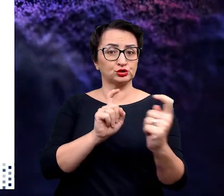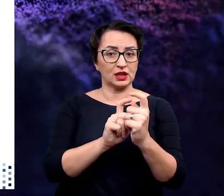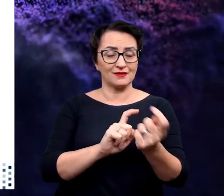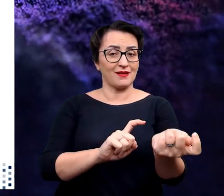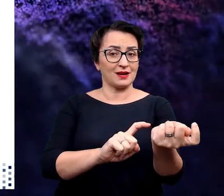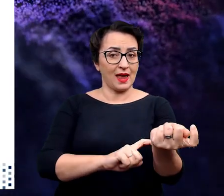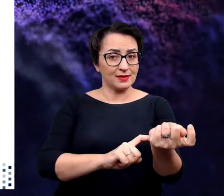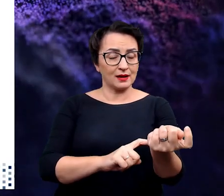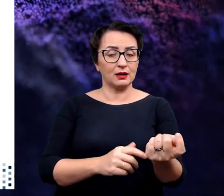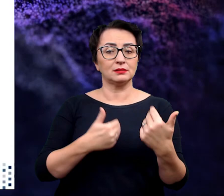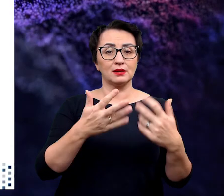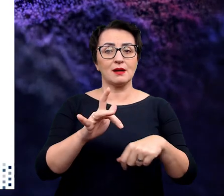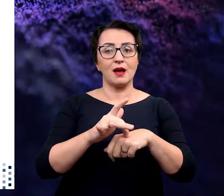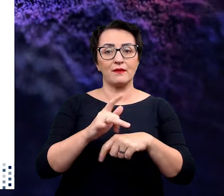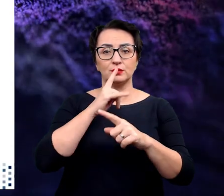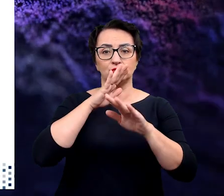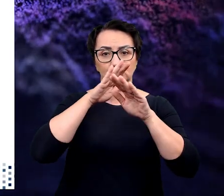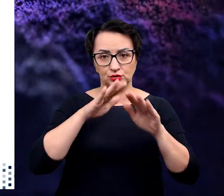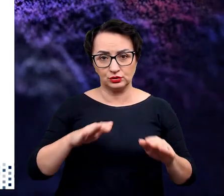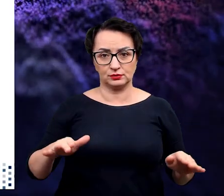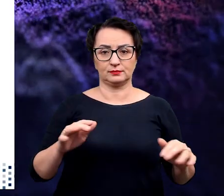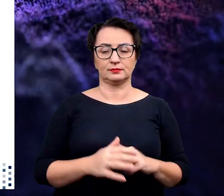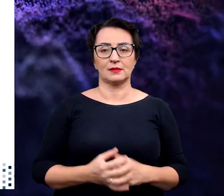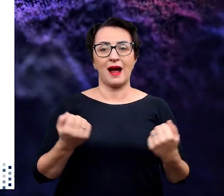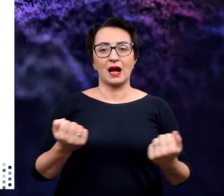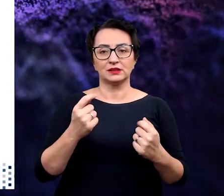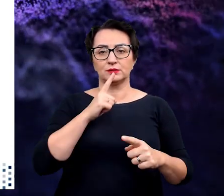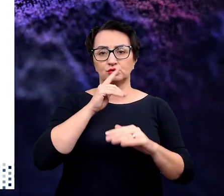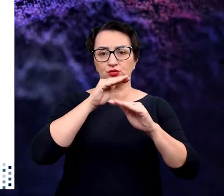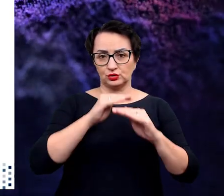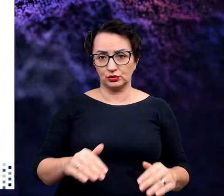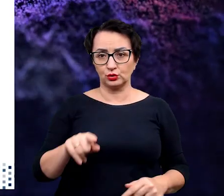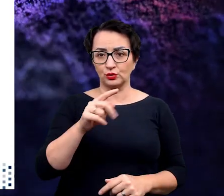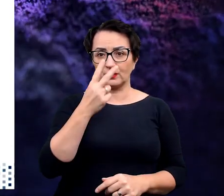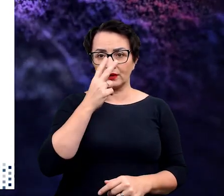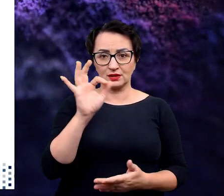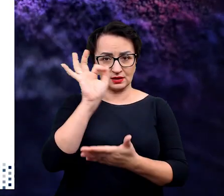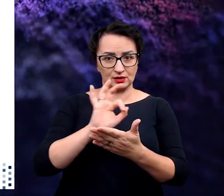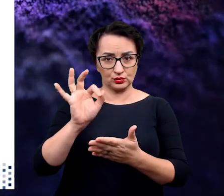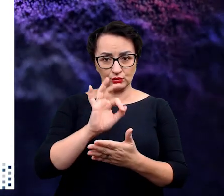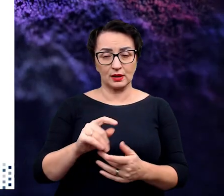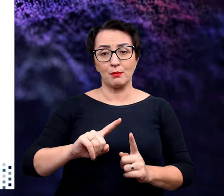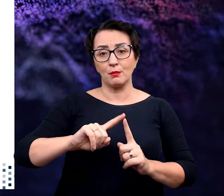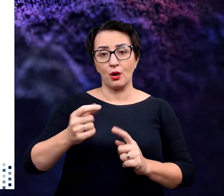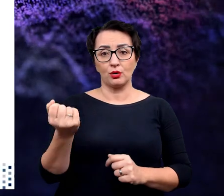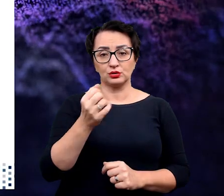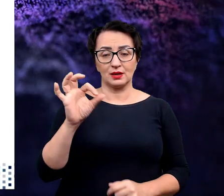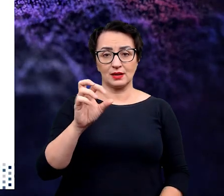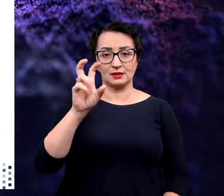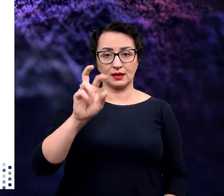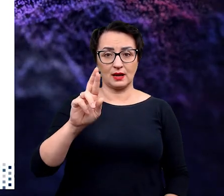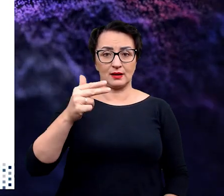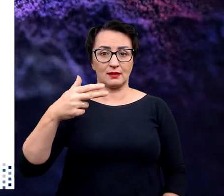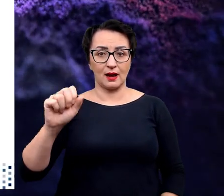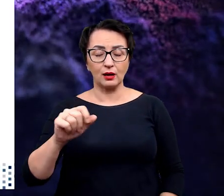przeciwko jakiemuś genowi powoduje jego wyciszenie, wyciszenie aktywności tego genu. No i widzicie tutaj na grafie, po